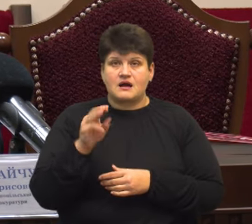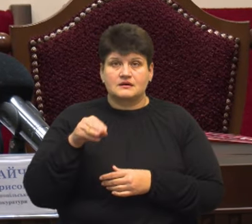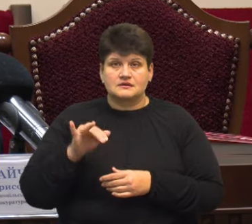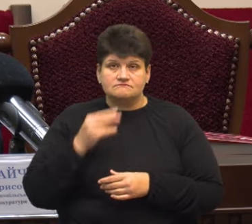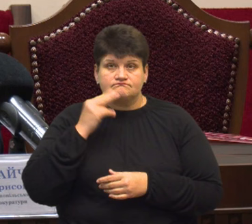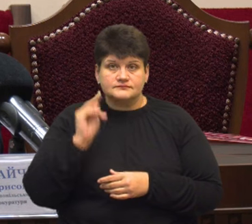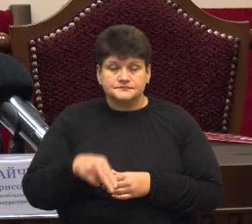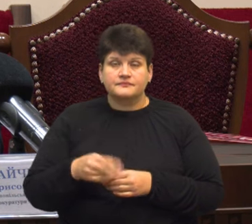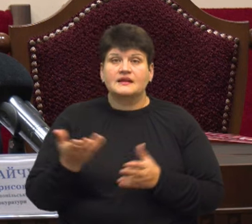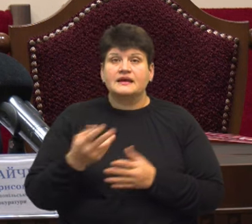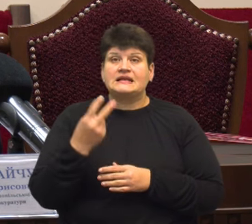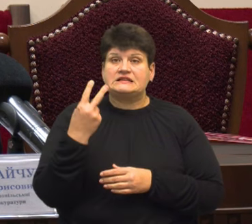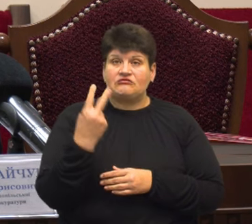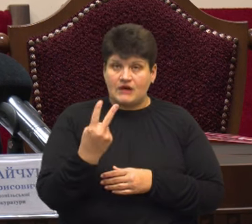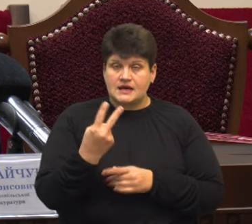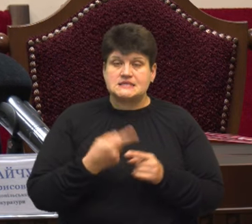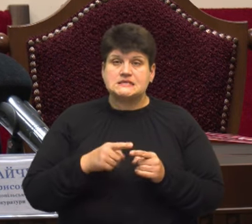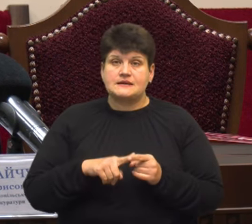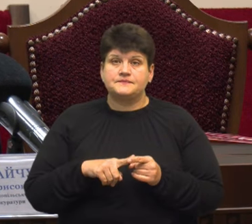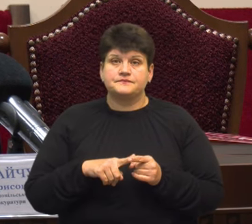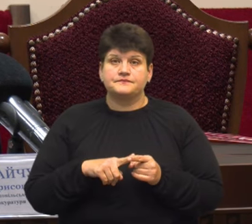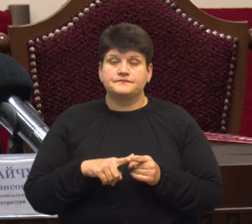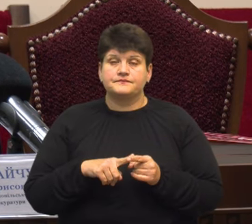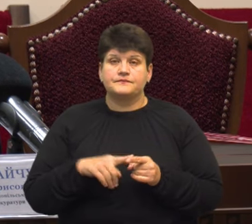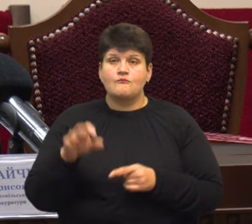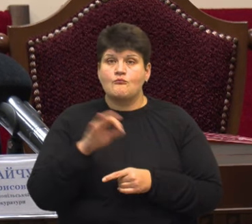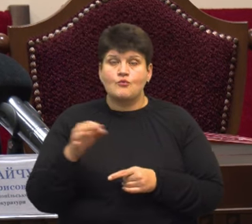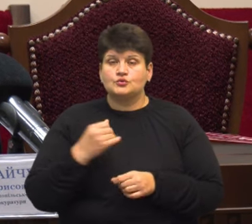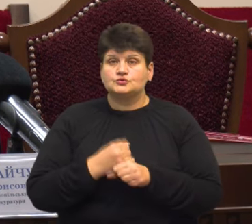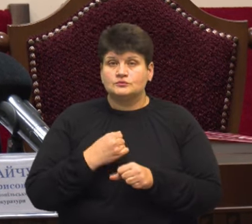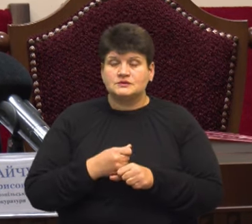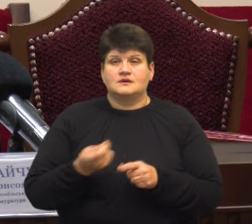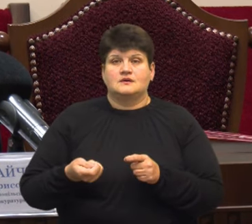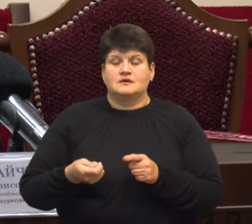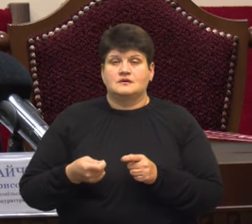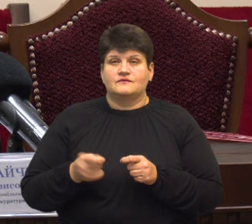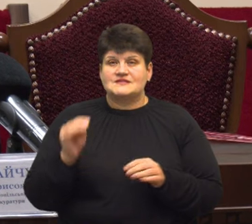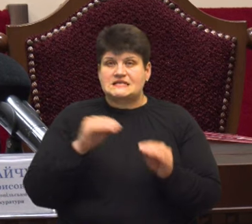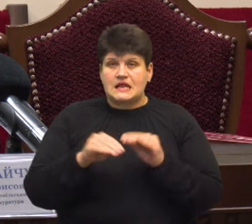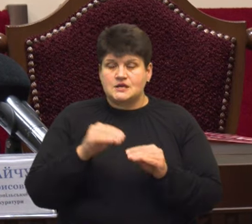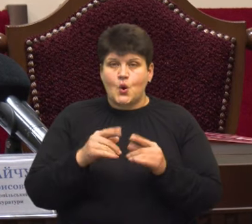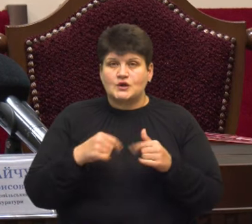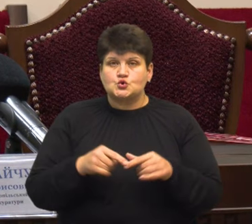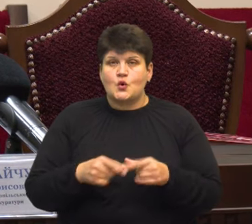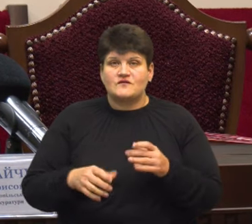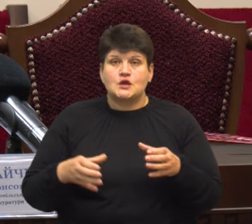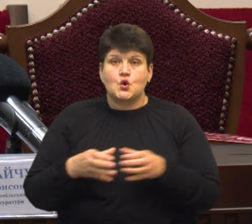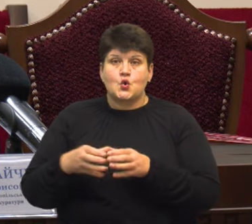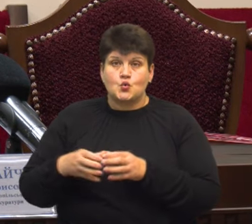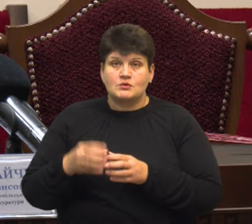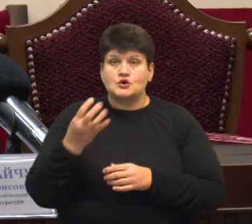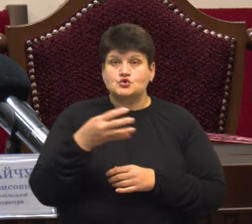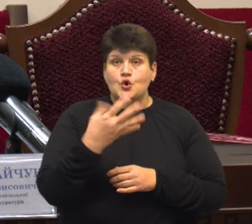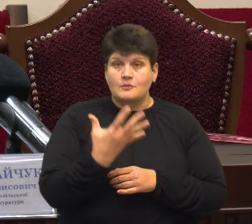яких 2 про злочини вчинені в складі організованих груп. І 45 таких